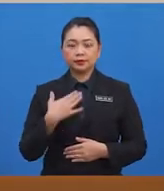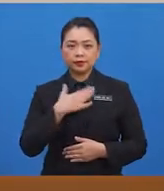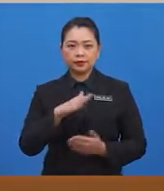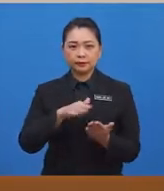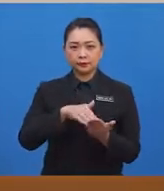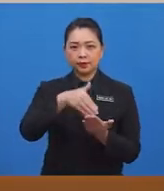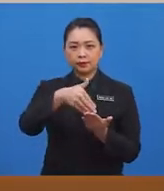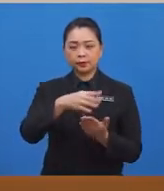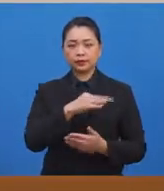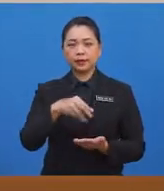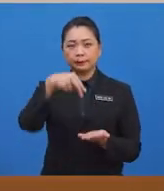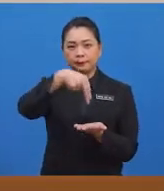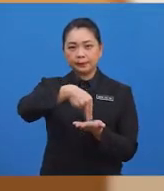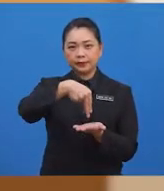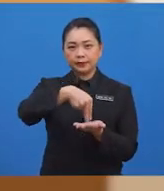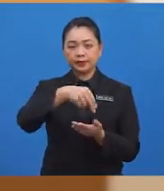sebagainya.